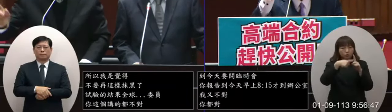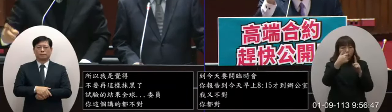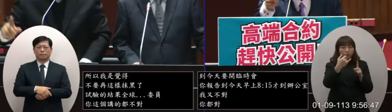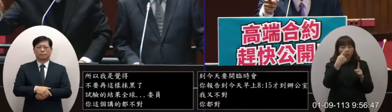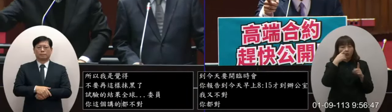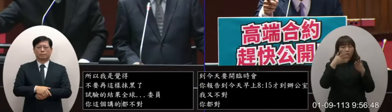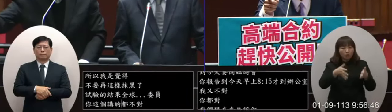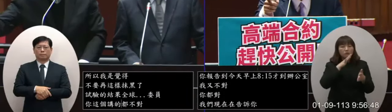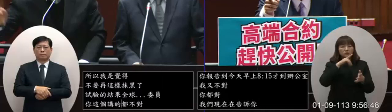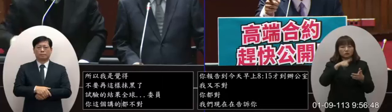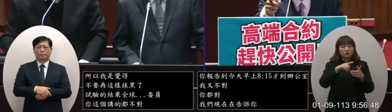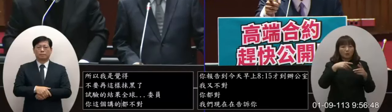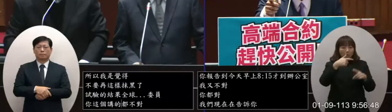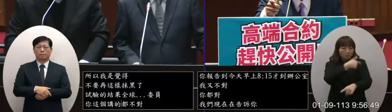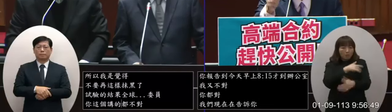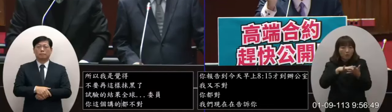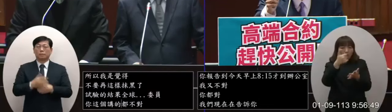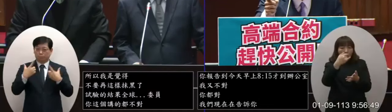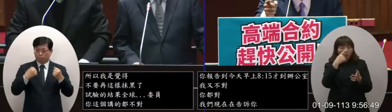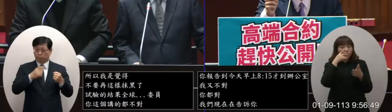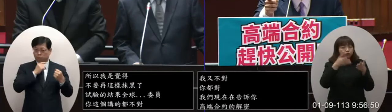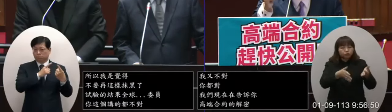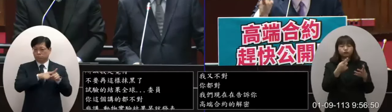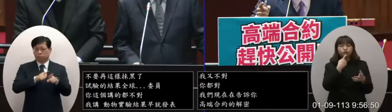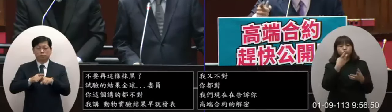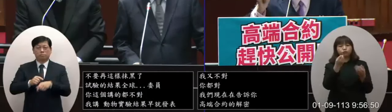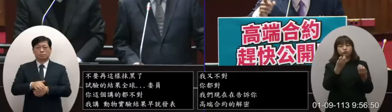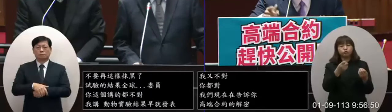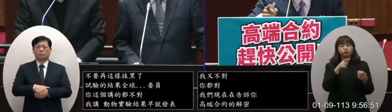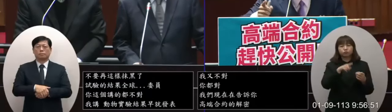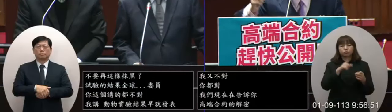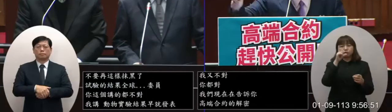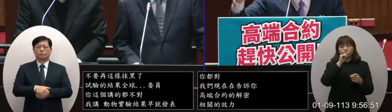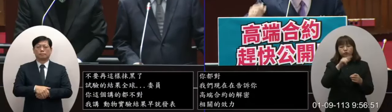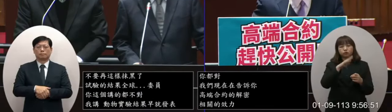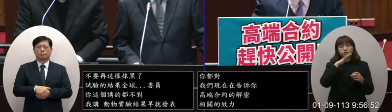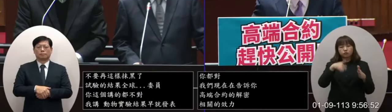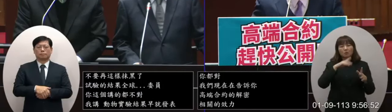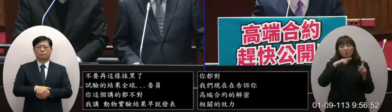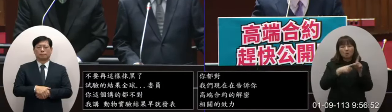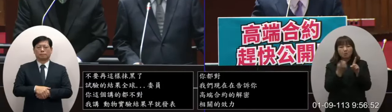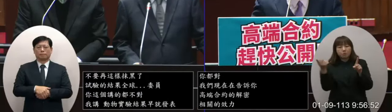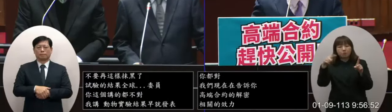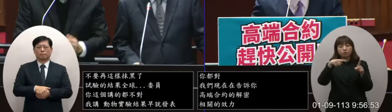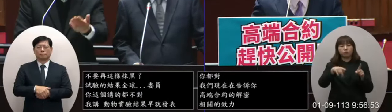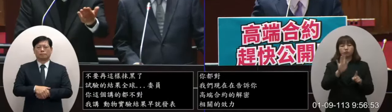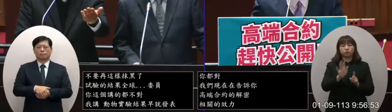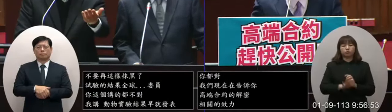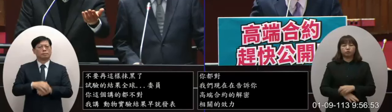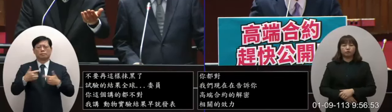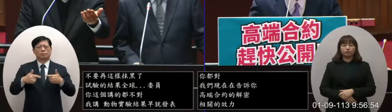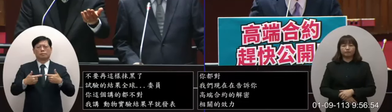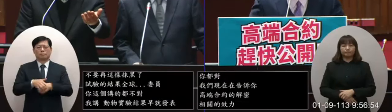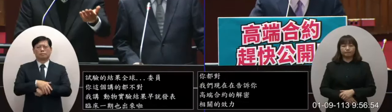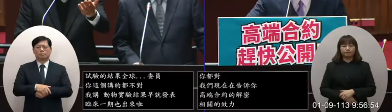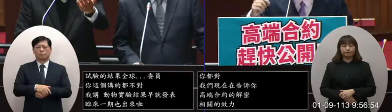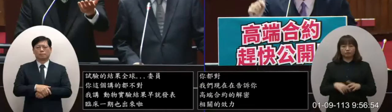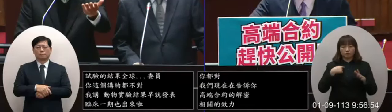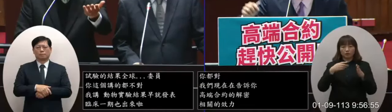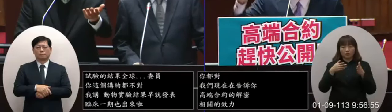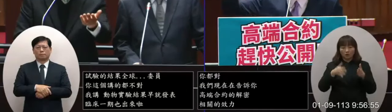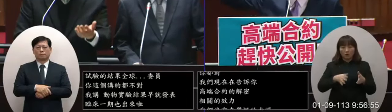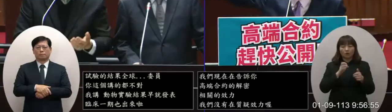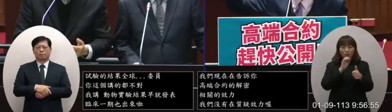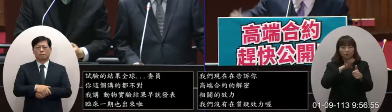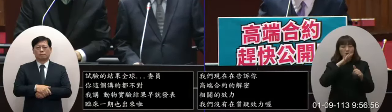我從頭到尾沒有在跟你質疑疫苗效力喔你不要再挖你不要在這個聲東擊西啦院長不要這樣子好不好我們